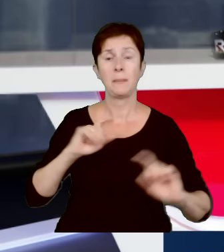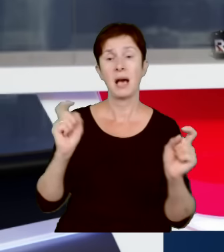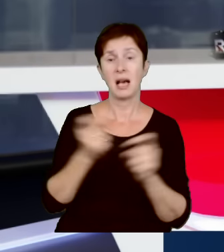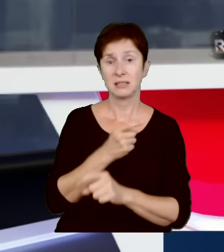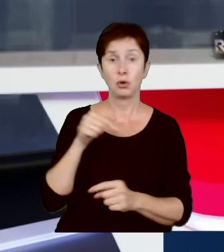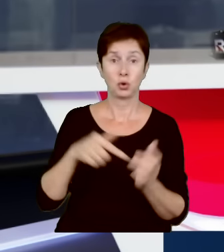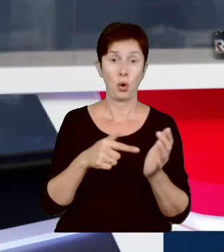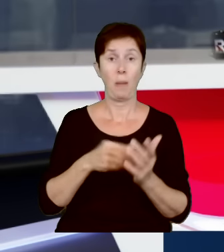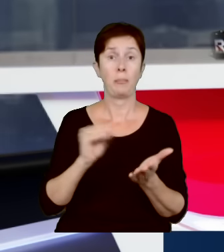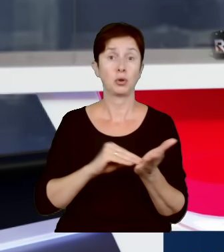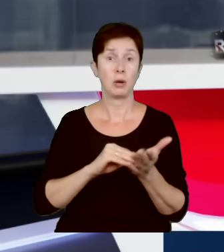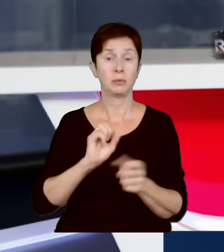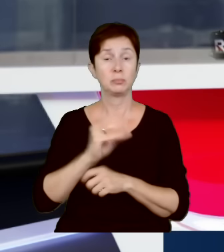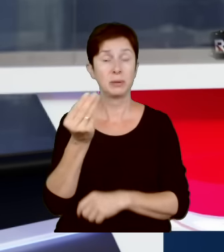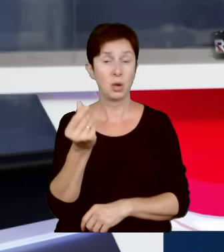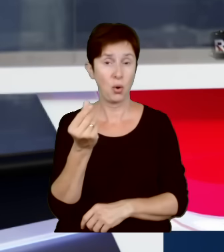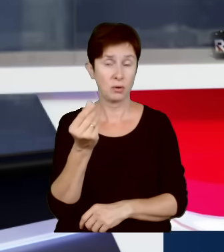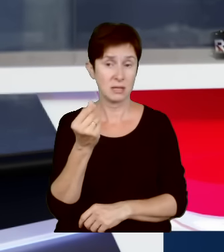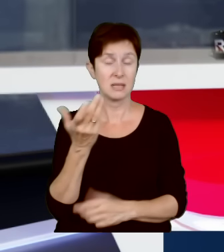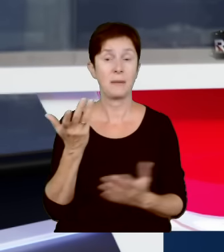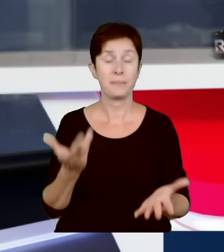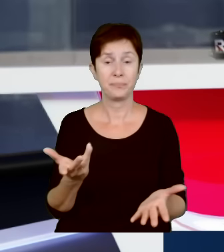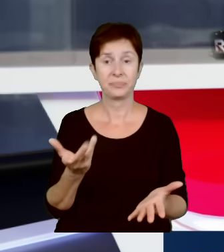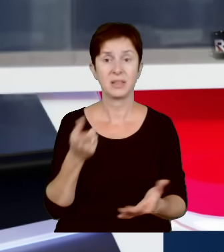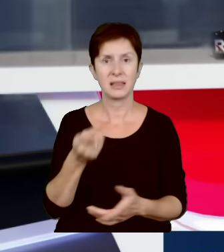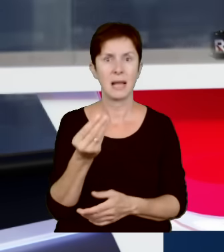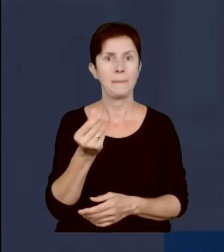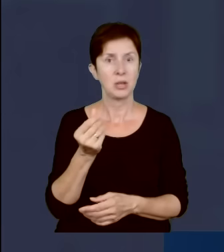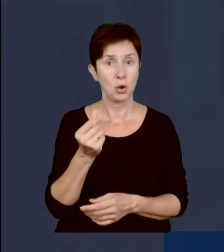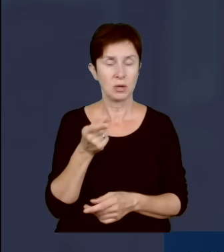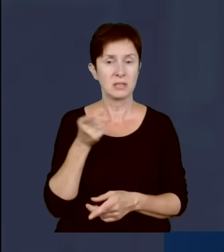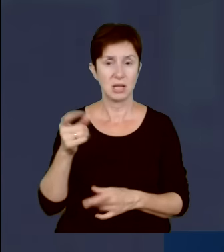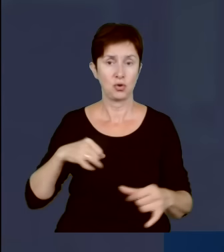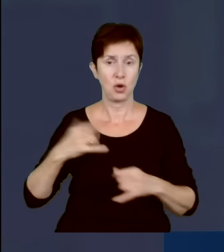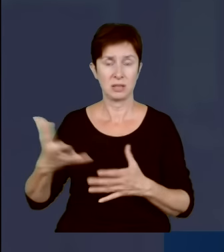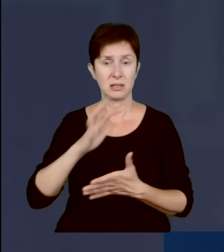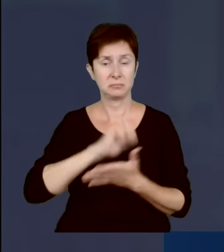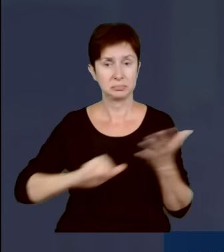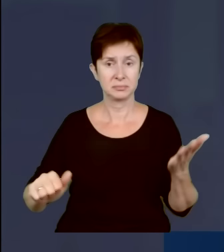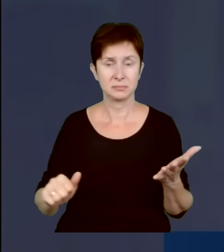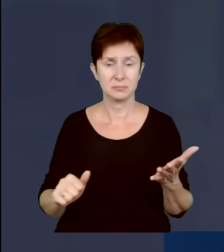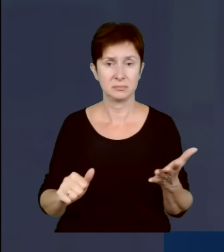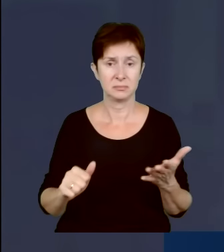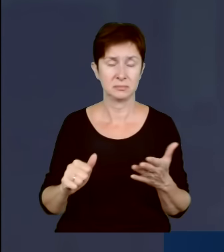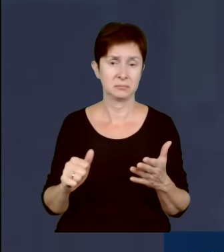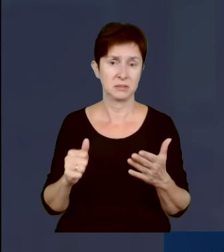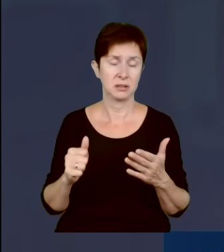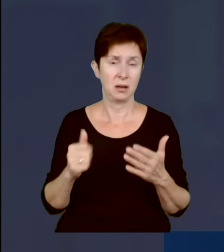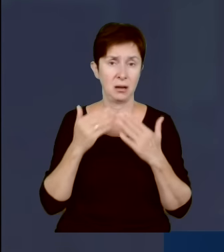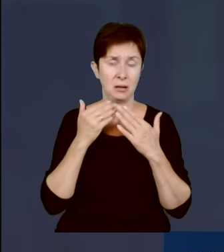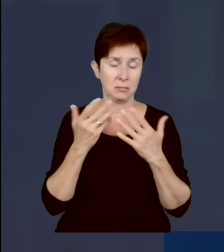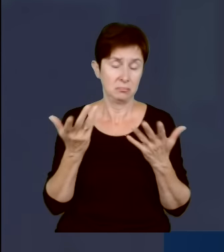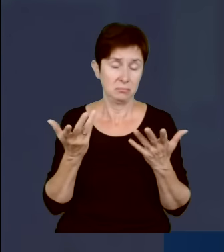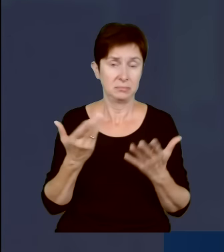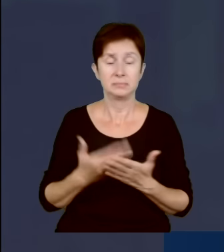pieniądze. I te pieniądze właśnie próbowano odebrać poprzez zapowiadane cięcia. Ale także,